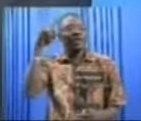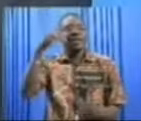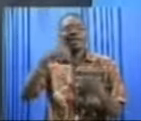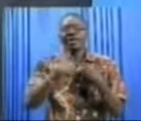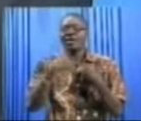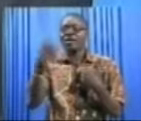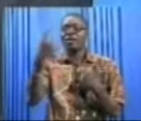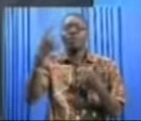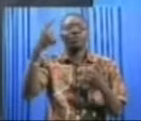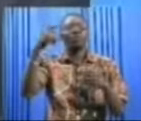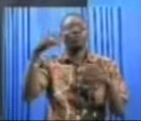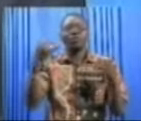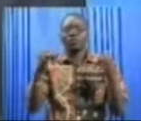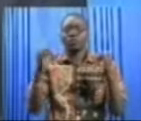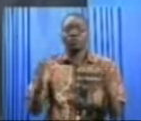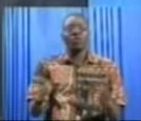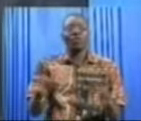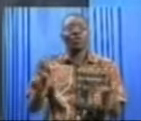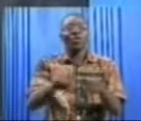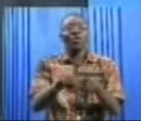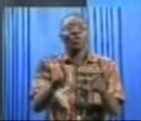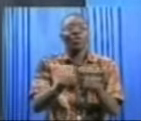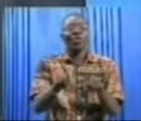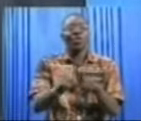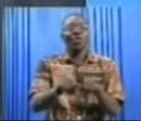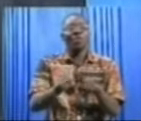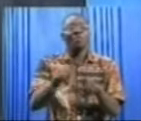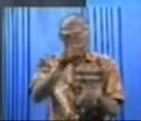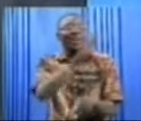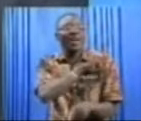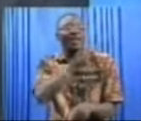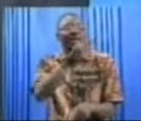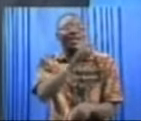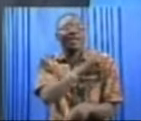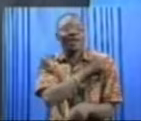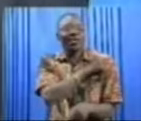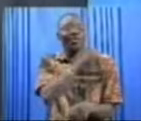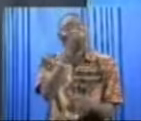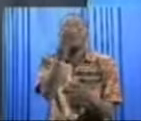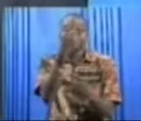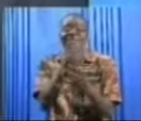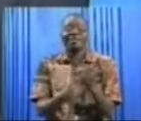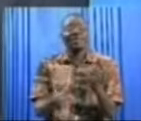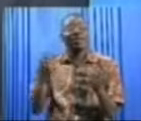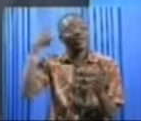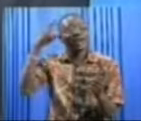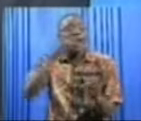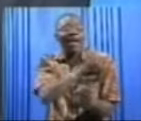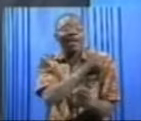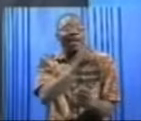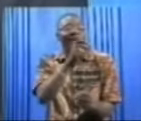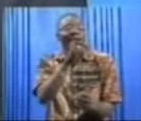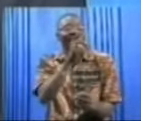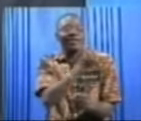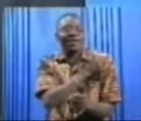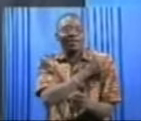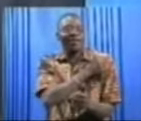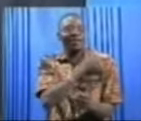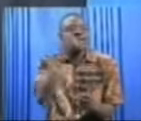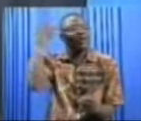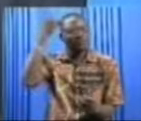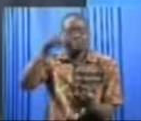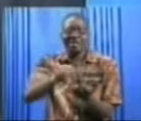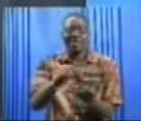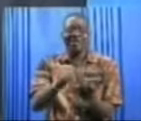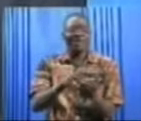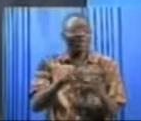comme Bertrand Traoré qui peut pallier l'absence de son frère aîné Alain Traoré. En tout cas, il y a de la qualité dans